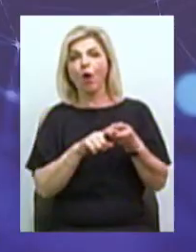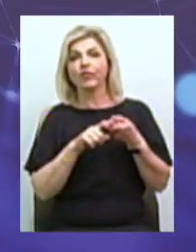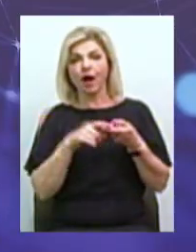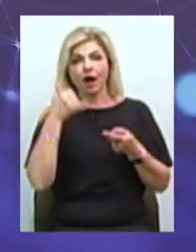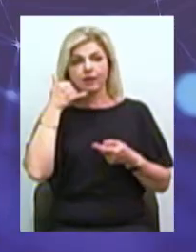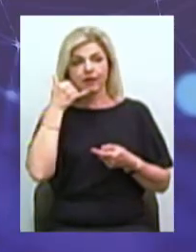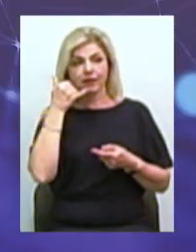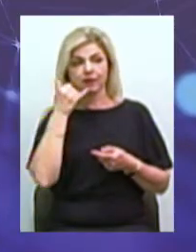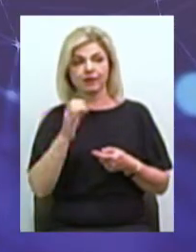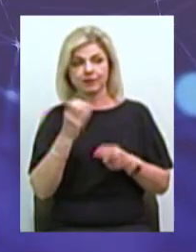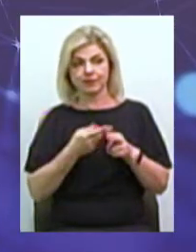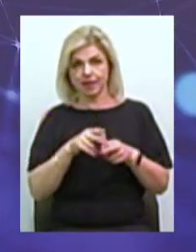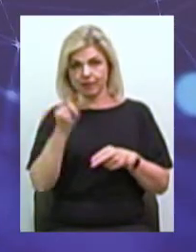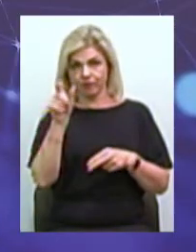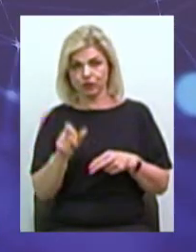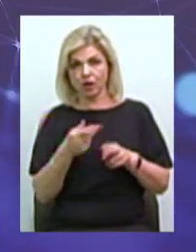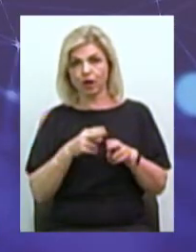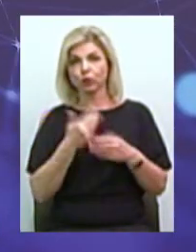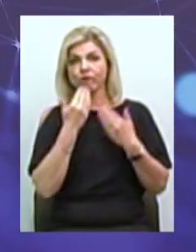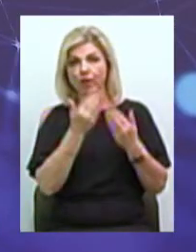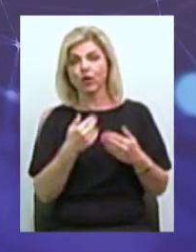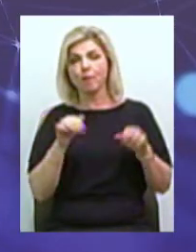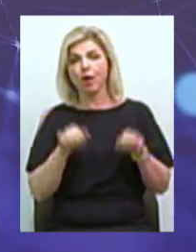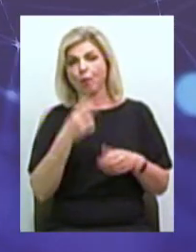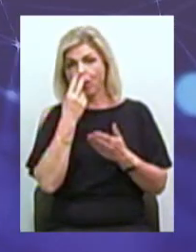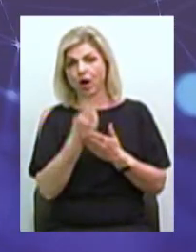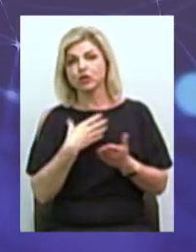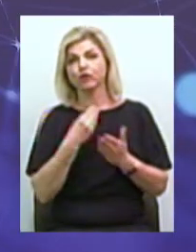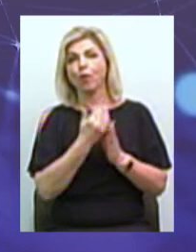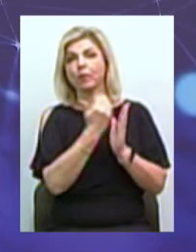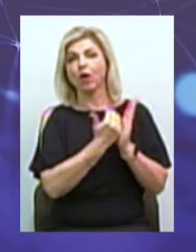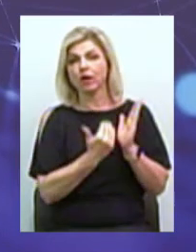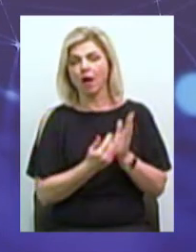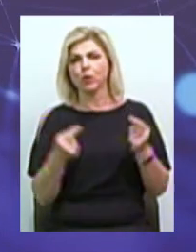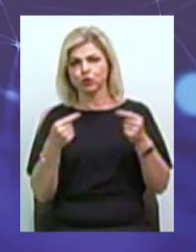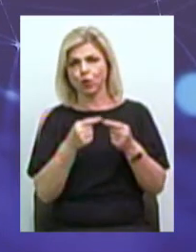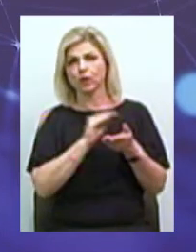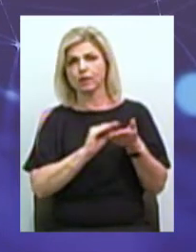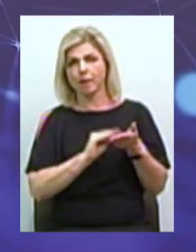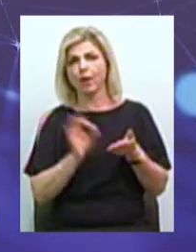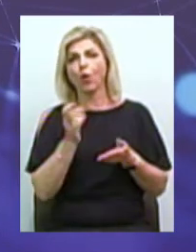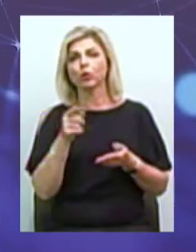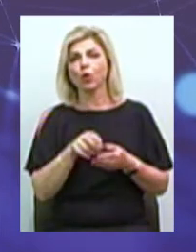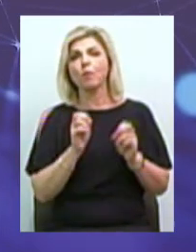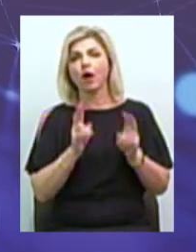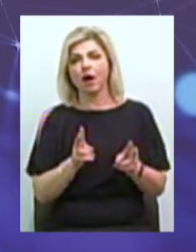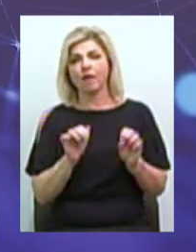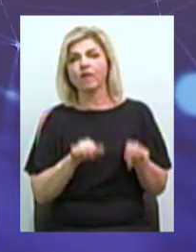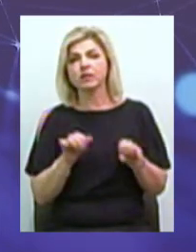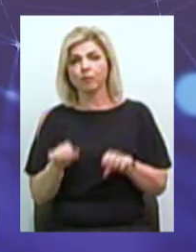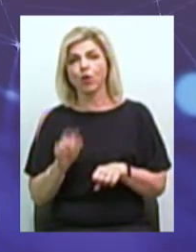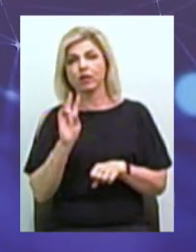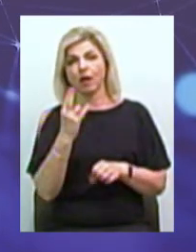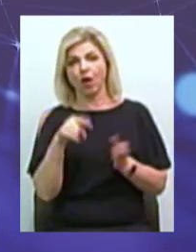З людського, який задавав вопрос, можу показати свою програму В якій чітко написано про те, яким образом можна в